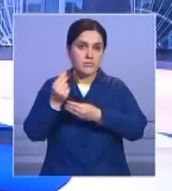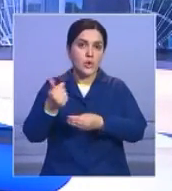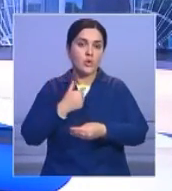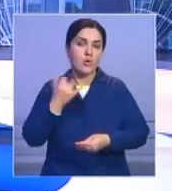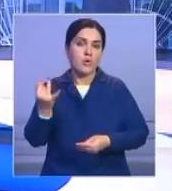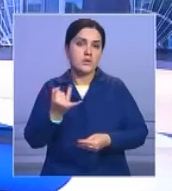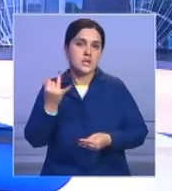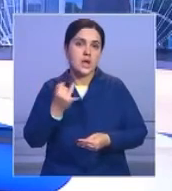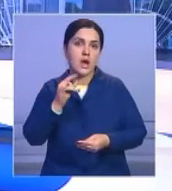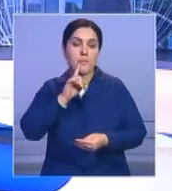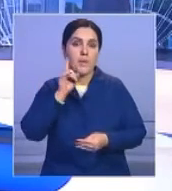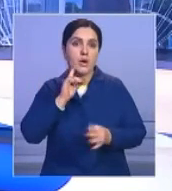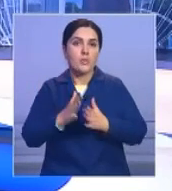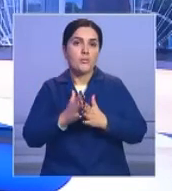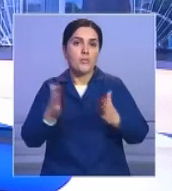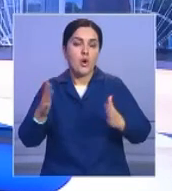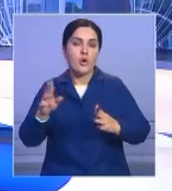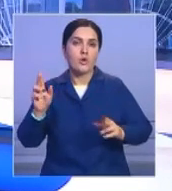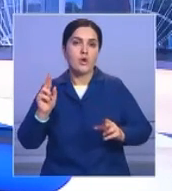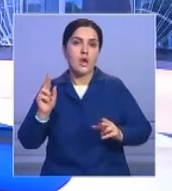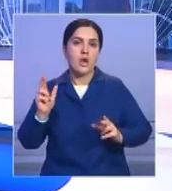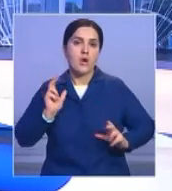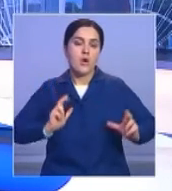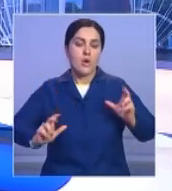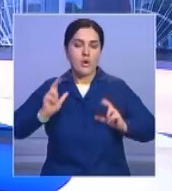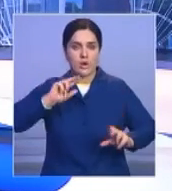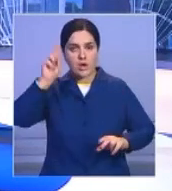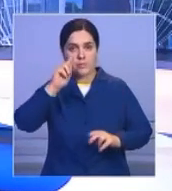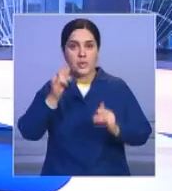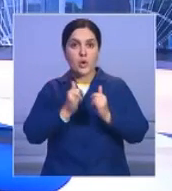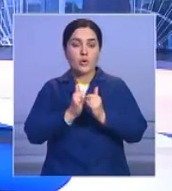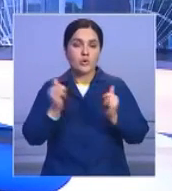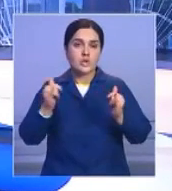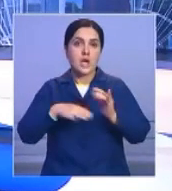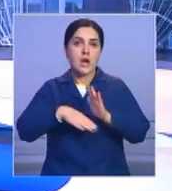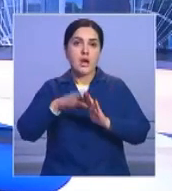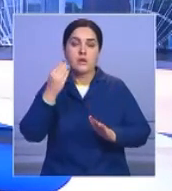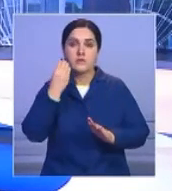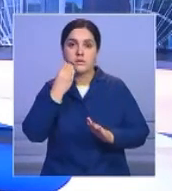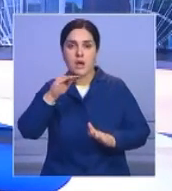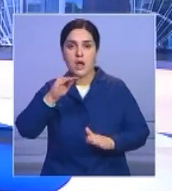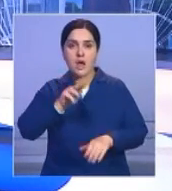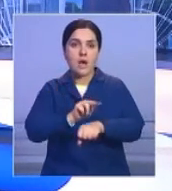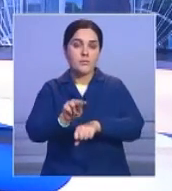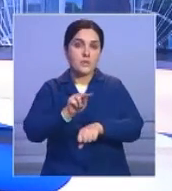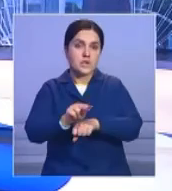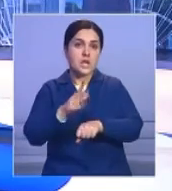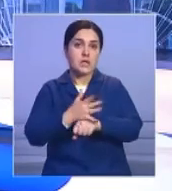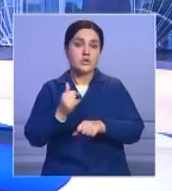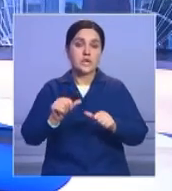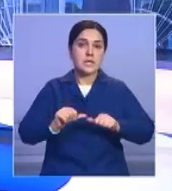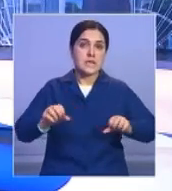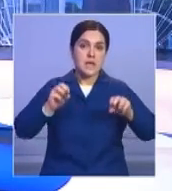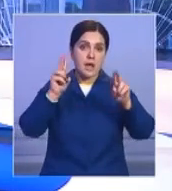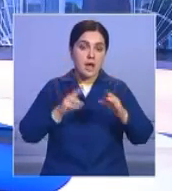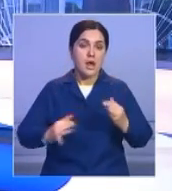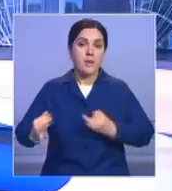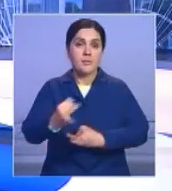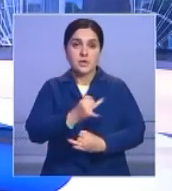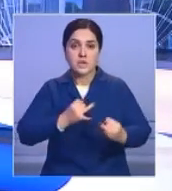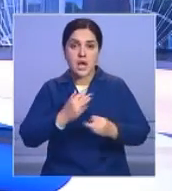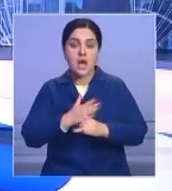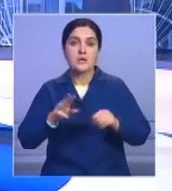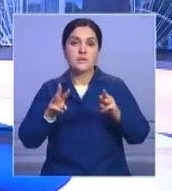интерес молодежи к профессии учителей и повысить качество обучения. Сейчас в предложении обсуждается специальная межведомственная комиссия, а в